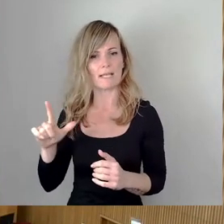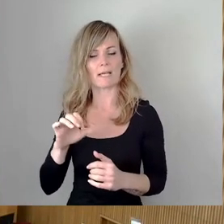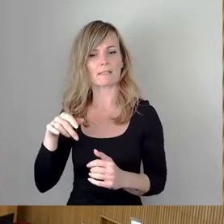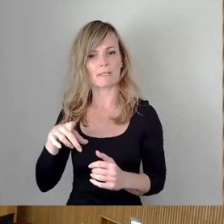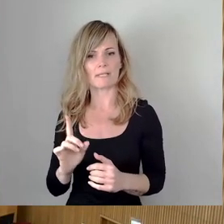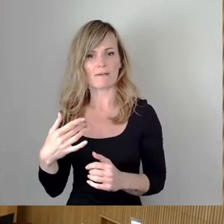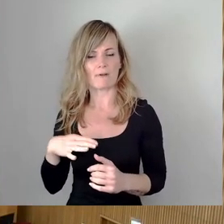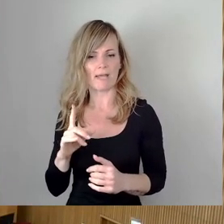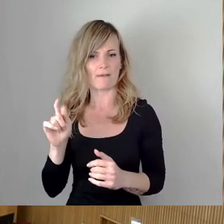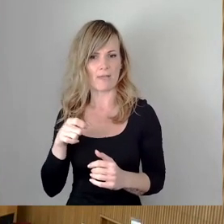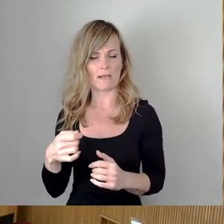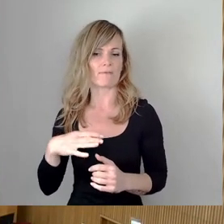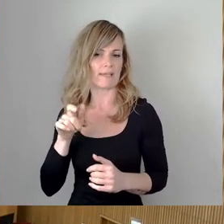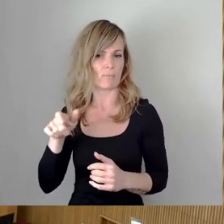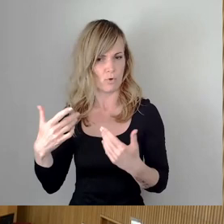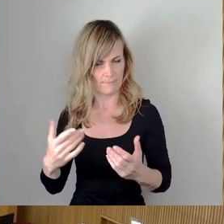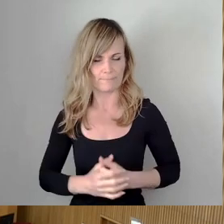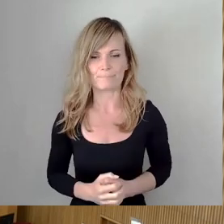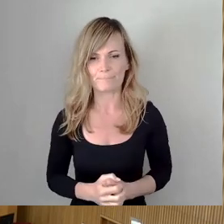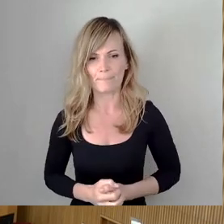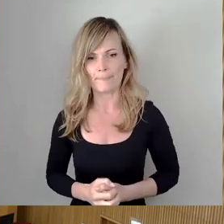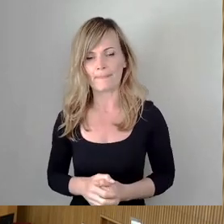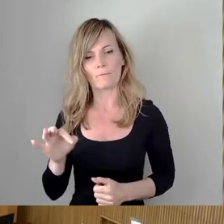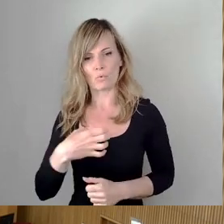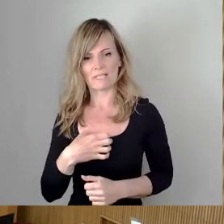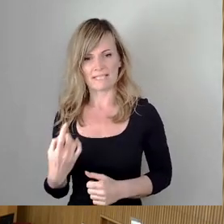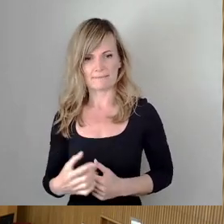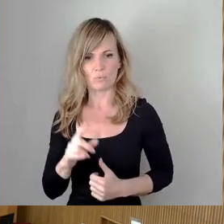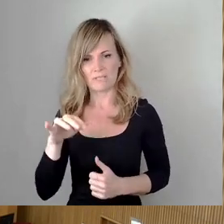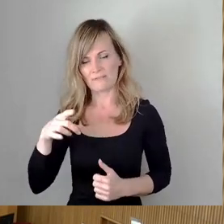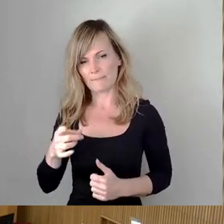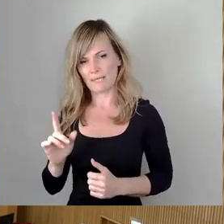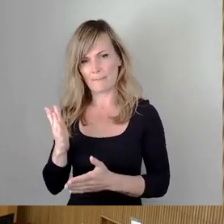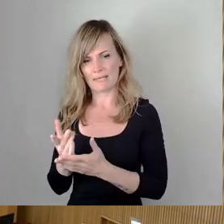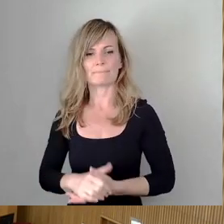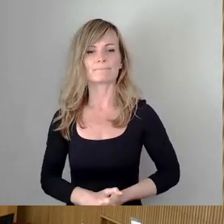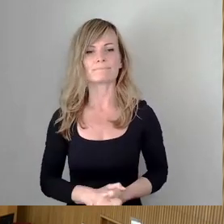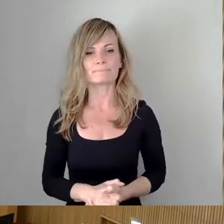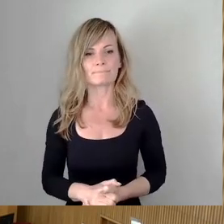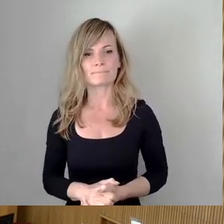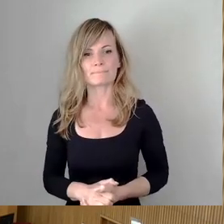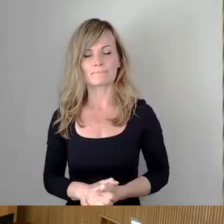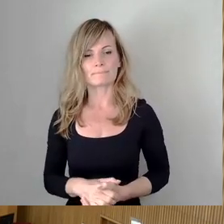Wähler, Bürger für Dresden und FDP. AfD bitte, Herr Latschinski.